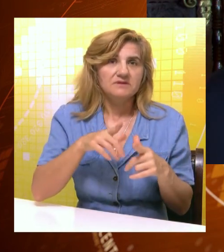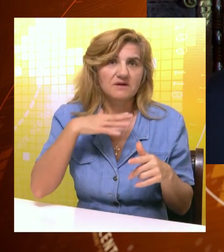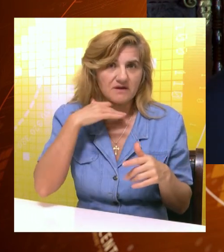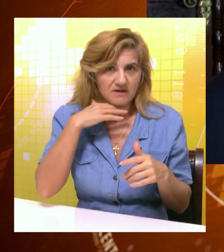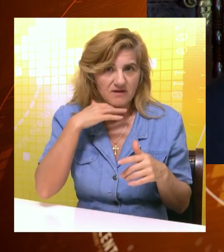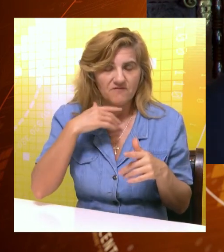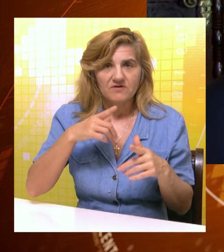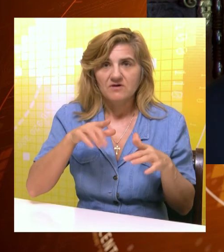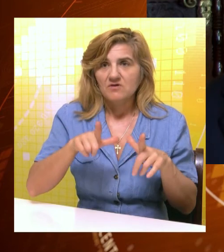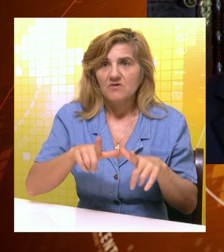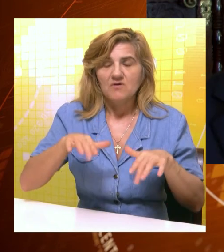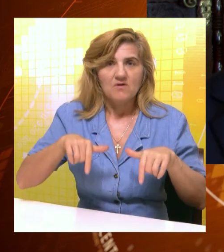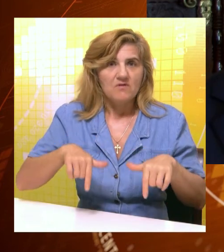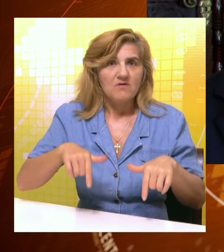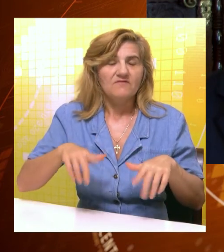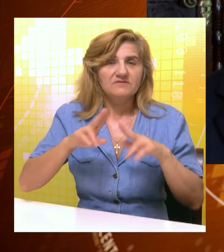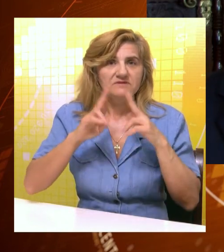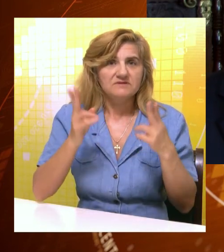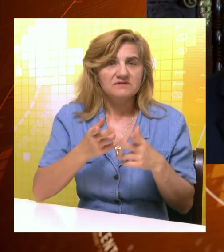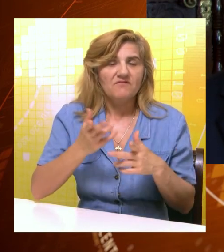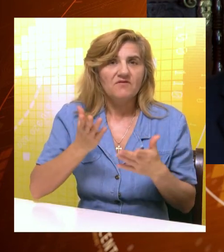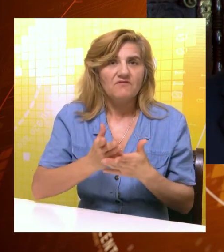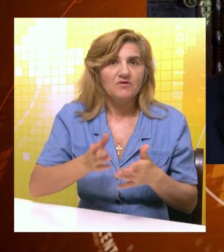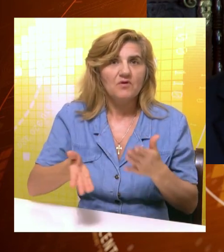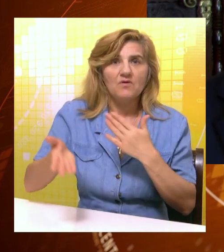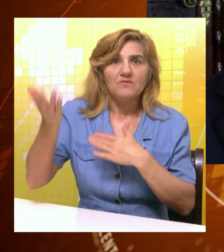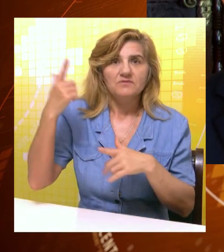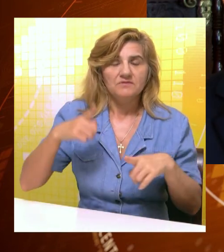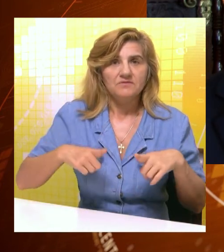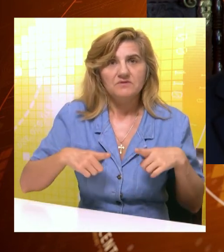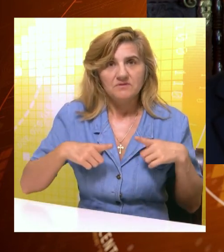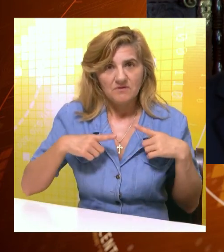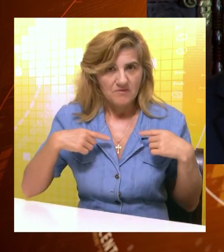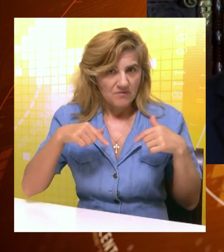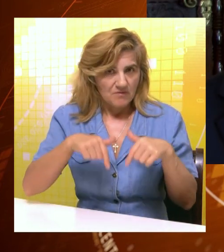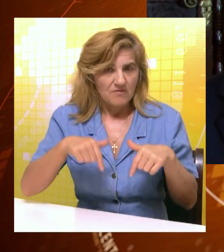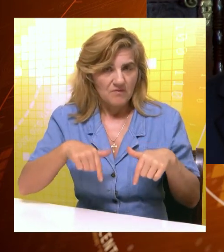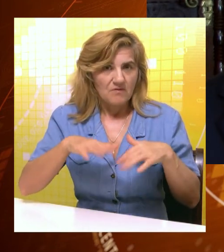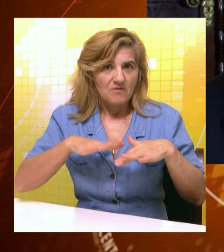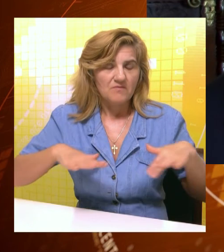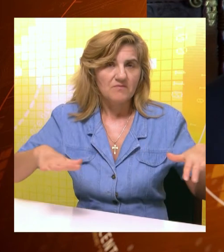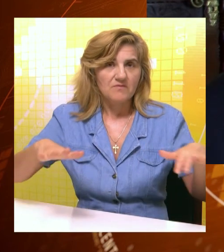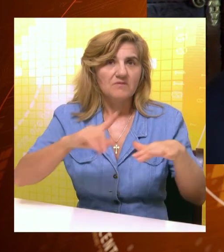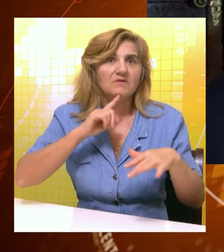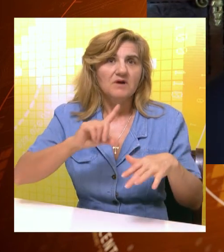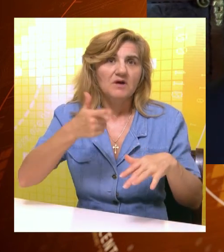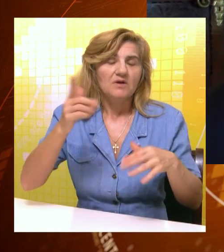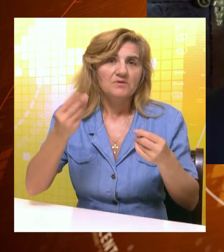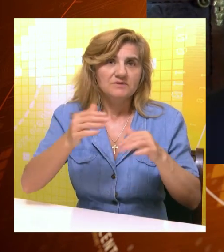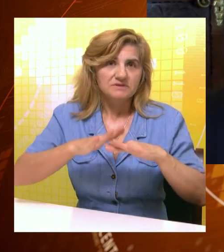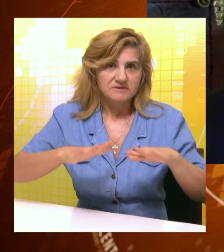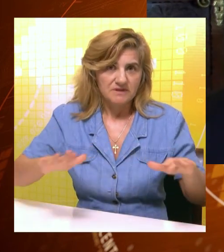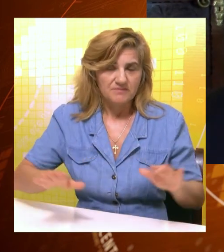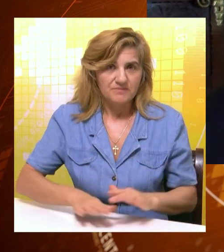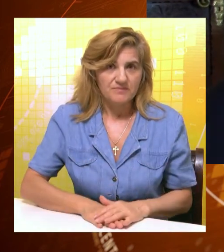za ovaj prostor, o dubokoj ukorenjenosti ovde u ove naše ravnice i u druge